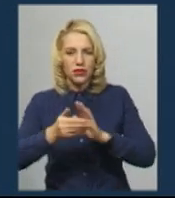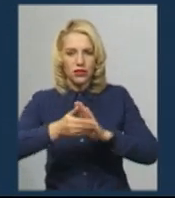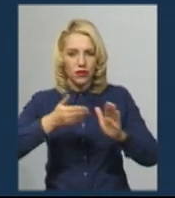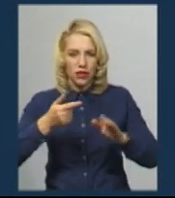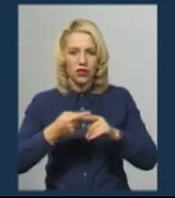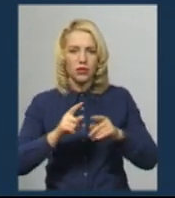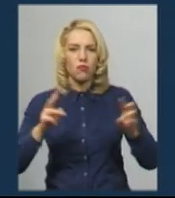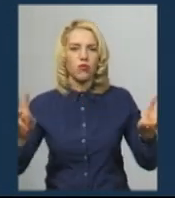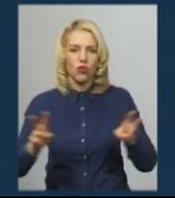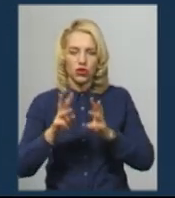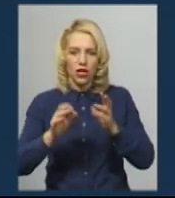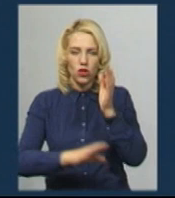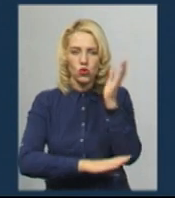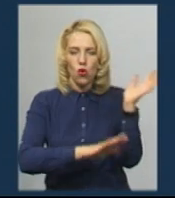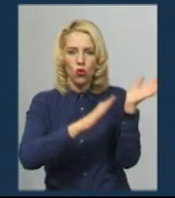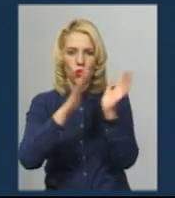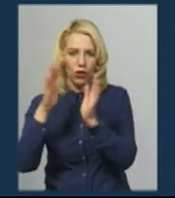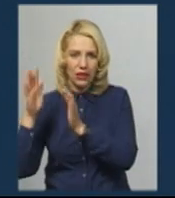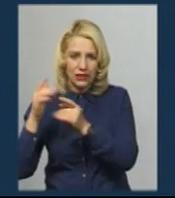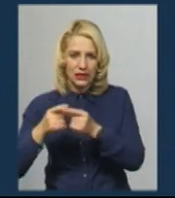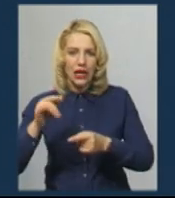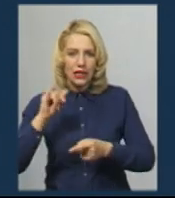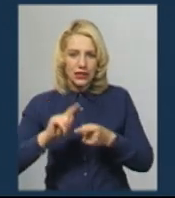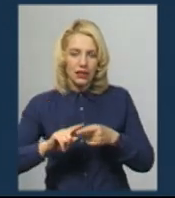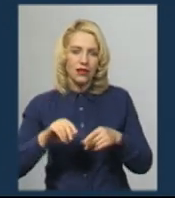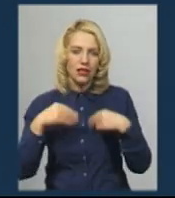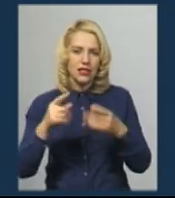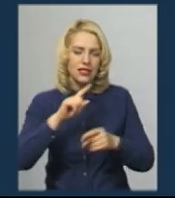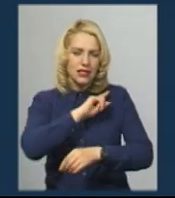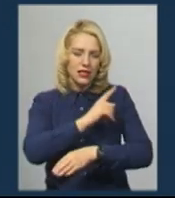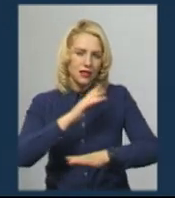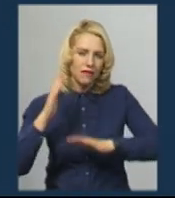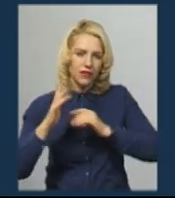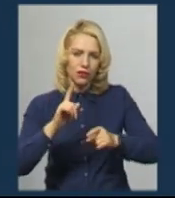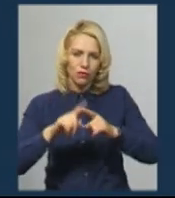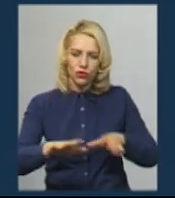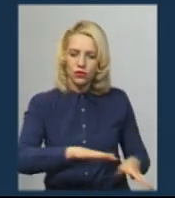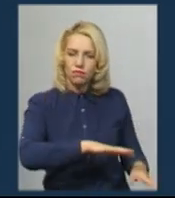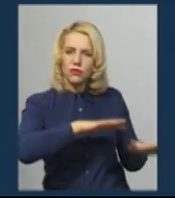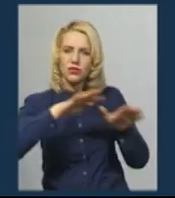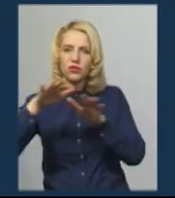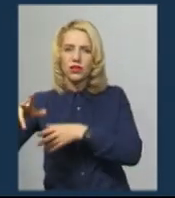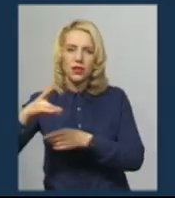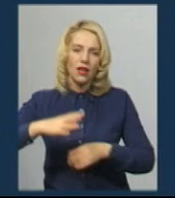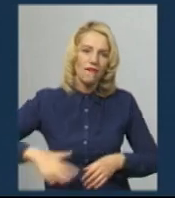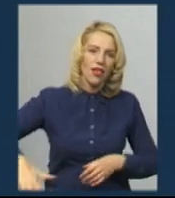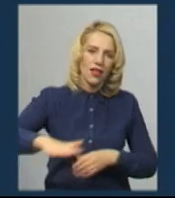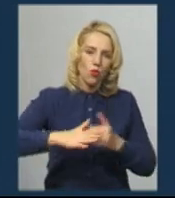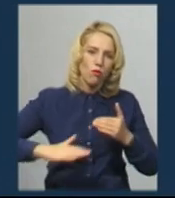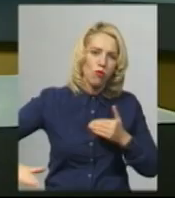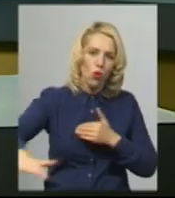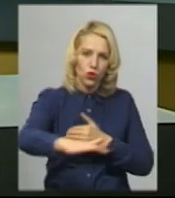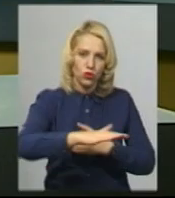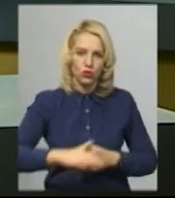лісовому масиві або природних екосистемах, яка через сильні пориви вітру за короткий проміжок часу може розповсюдитися на велику площу.